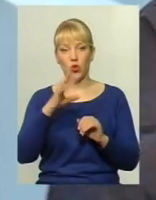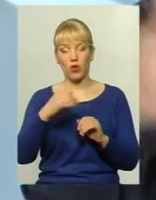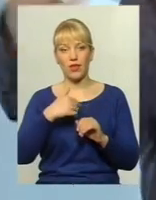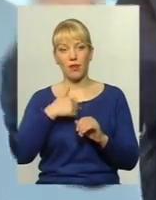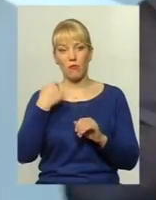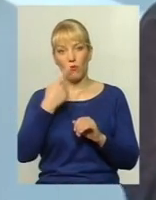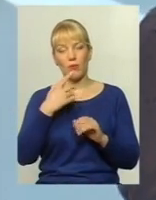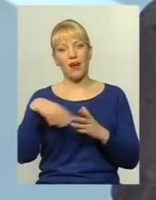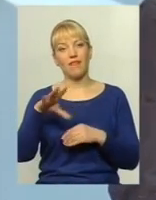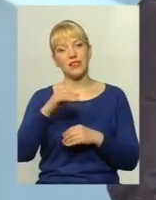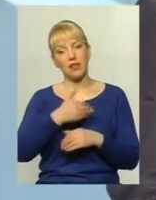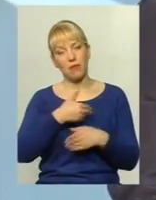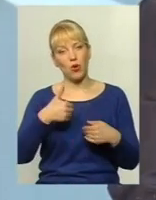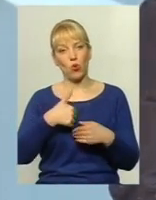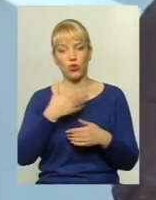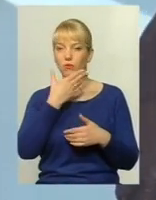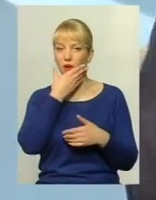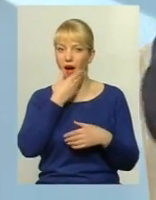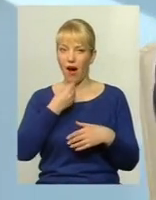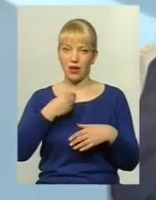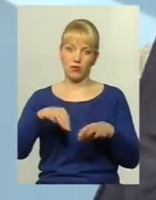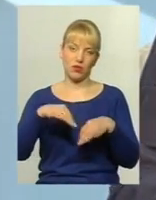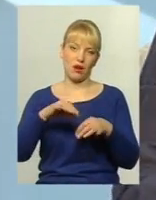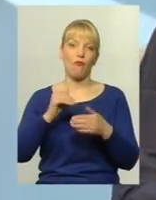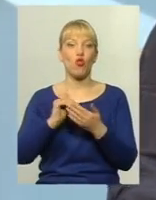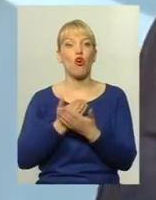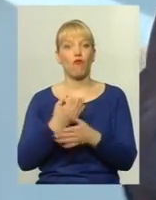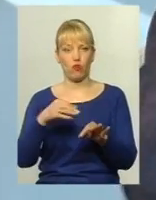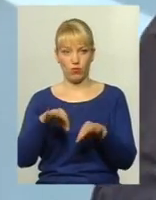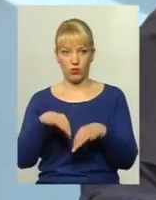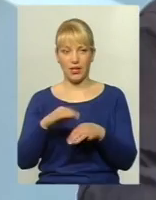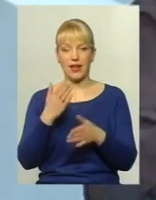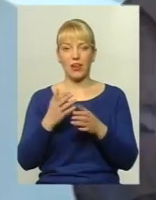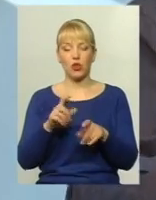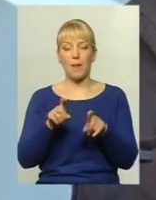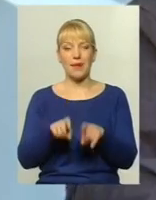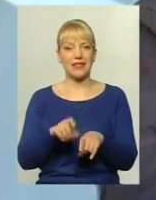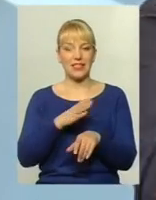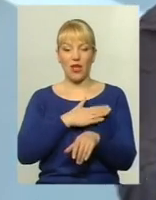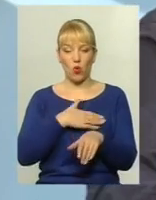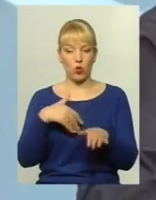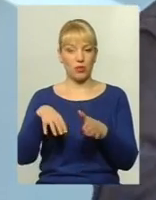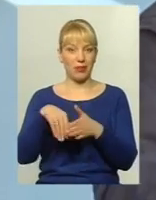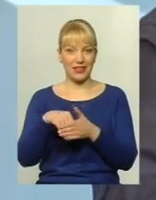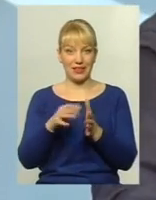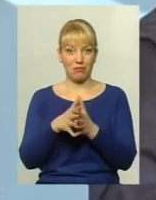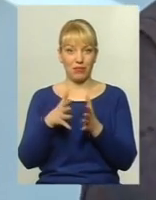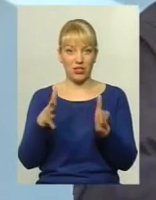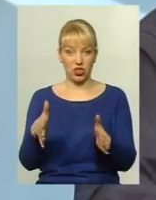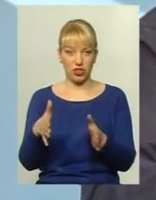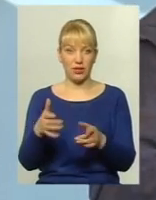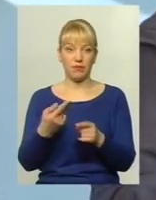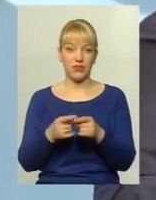те, але всі ми хочемо їхати в гарному транспорті. в новому транспорті. Якщо пасажир не бажає платити більше, тим самим він